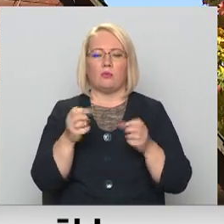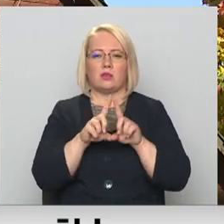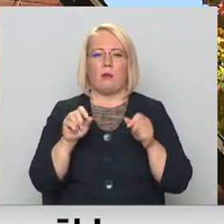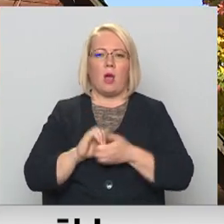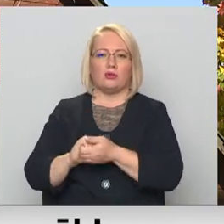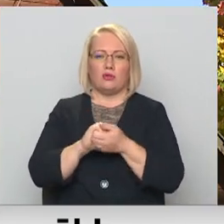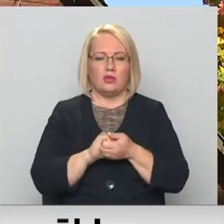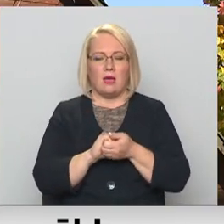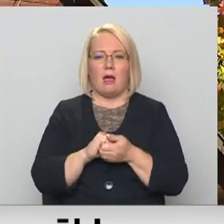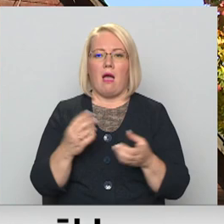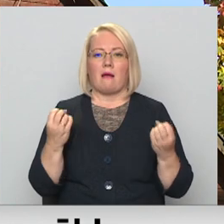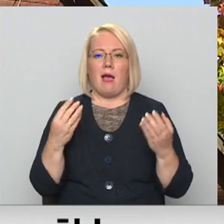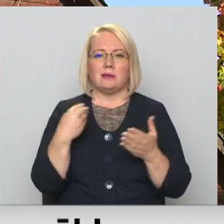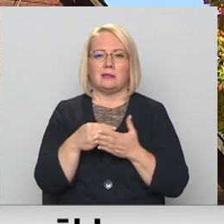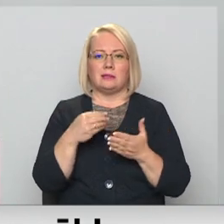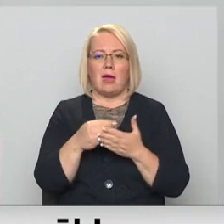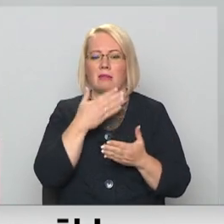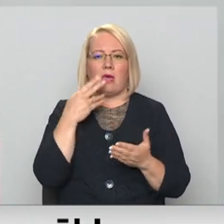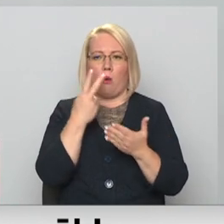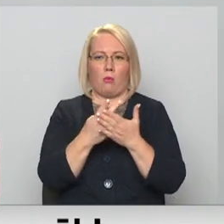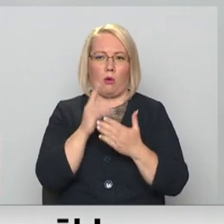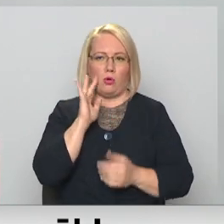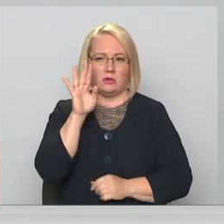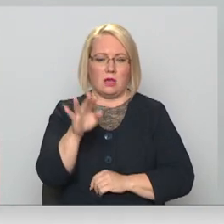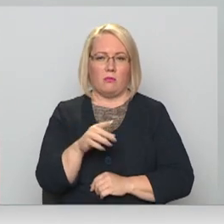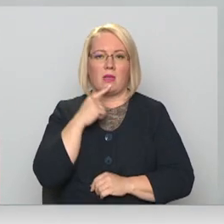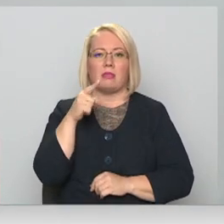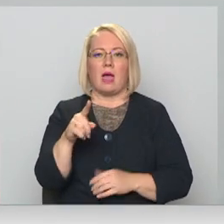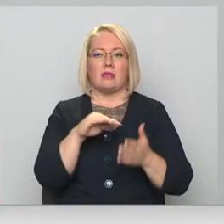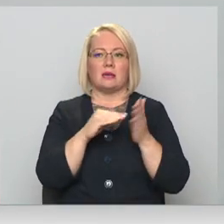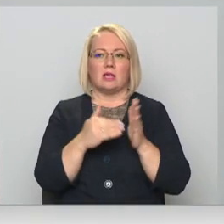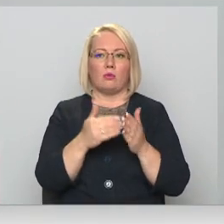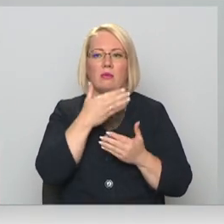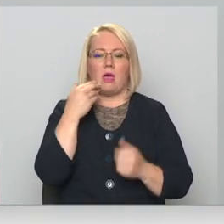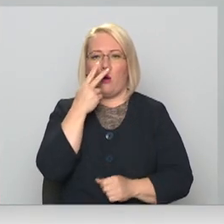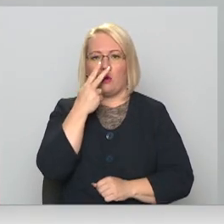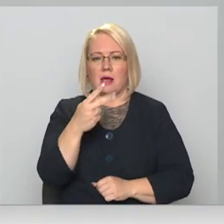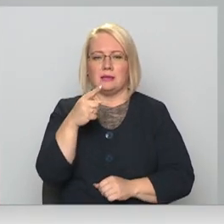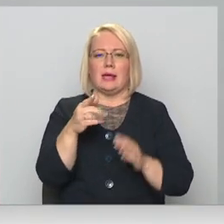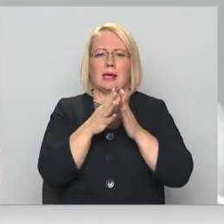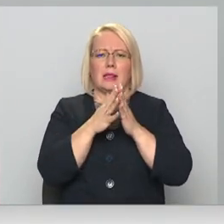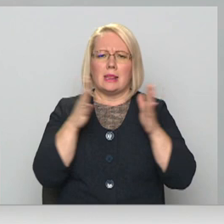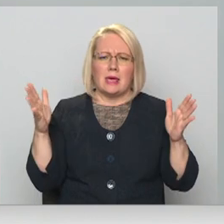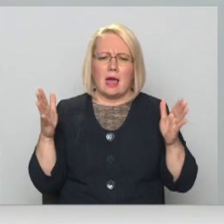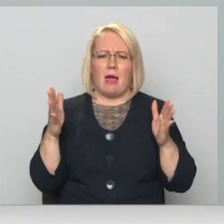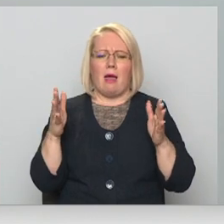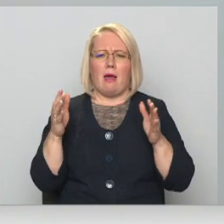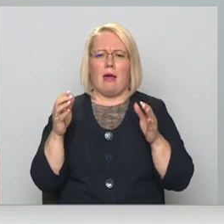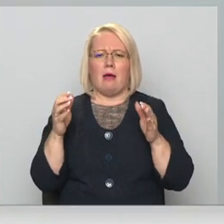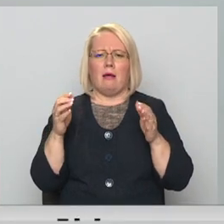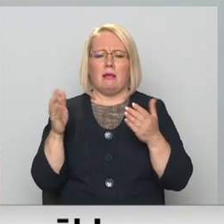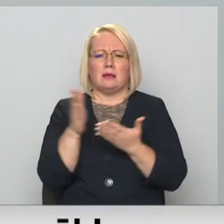gāzes cenas kļuvušas neprognozējamas. Tāda situācija vēl nav redzēta, ka ir tik liels, kā saka, tik lieli izsklajiedes